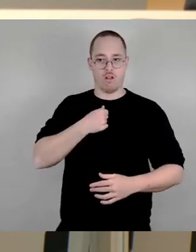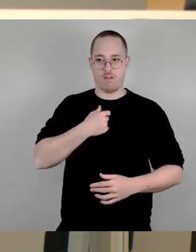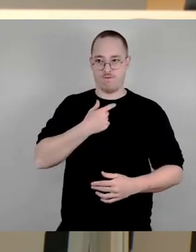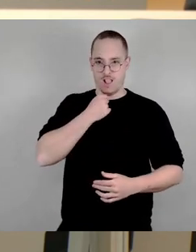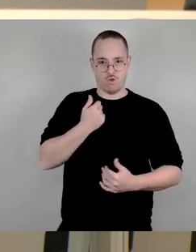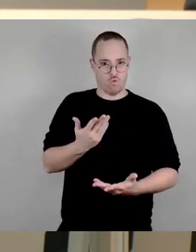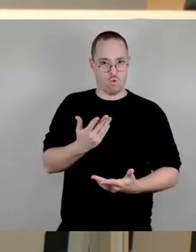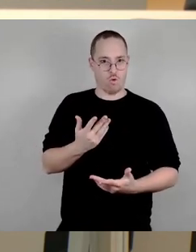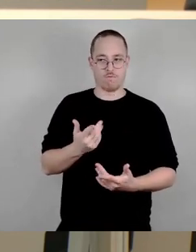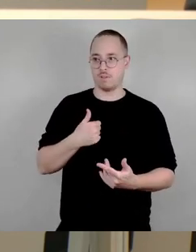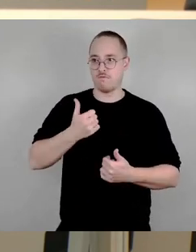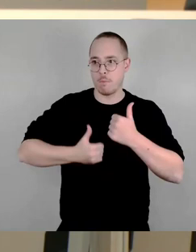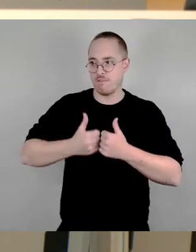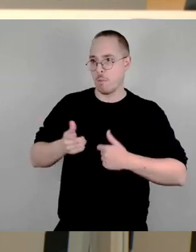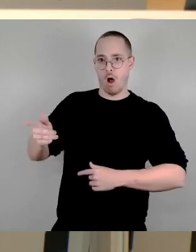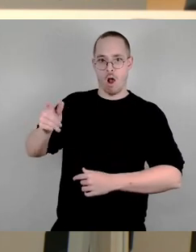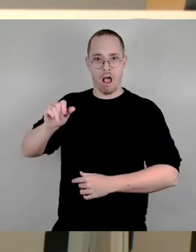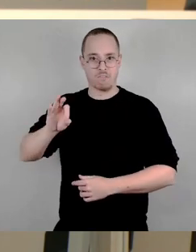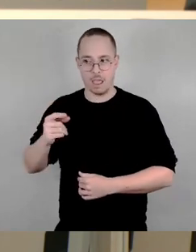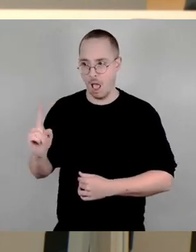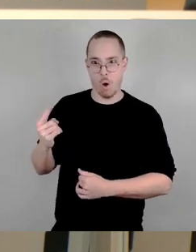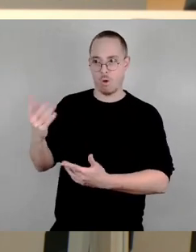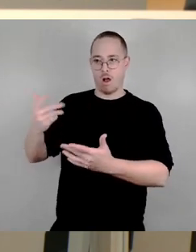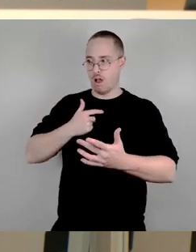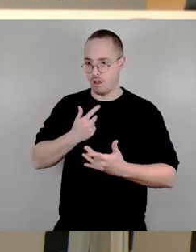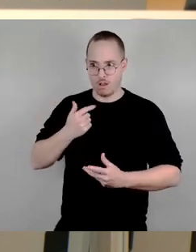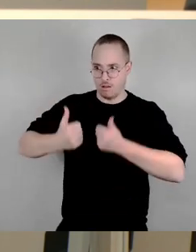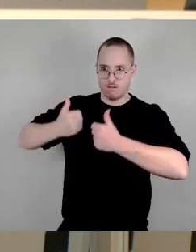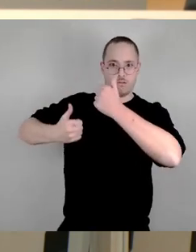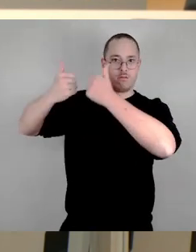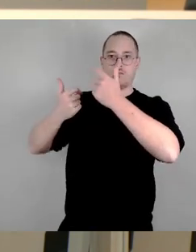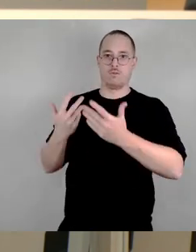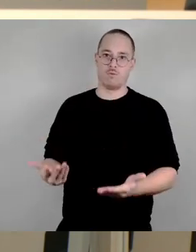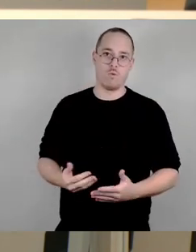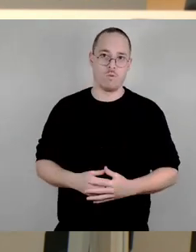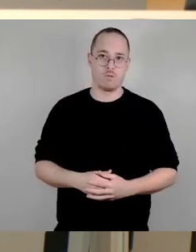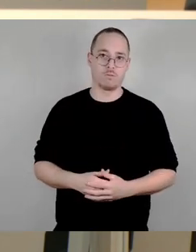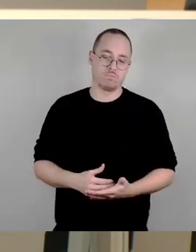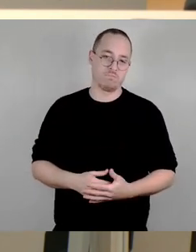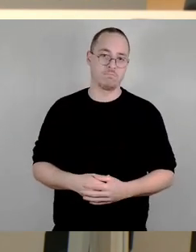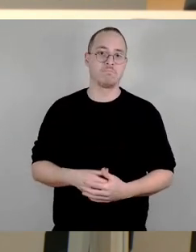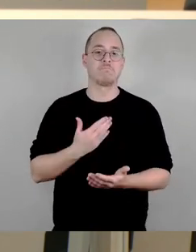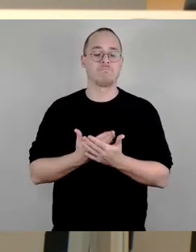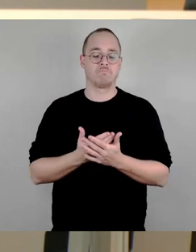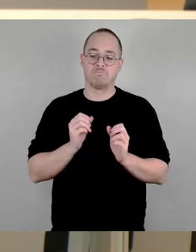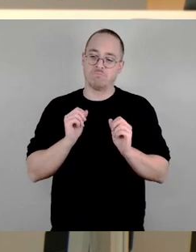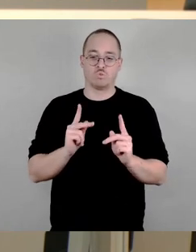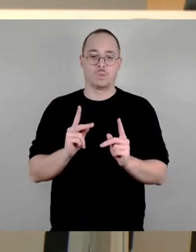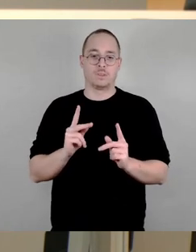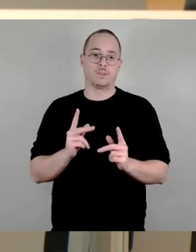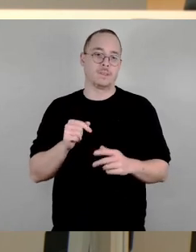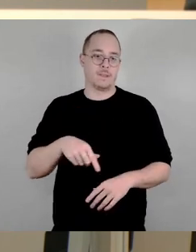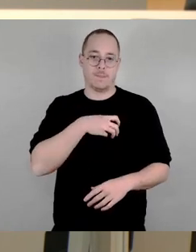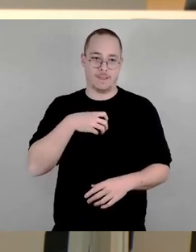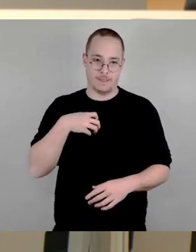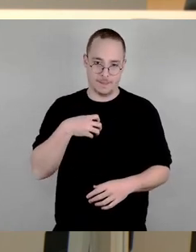Also zurück zu den einheimischen Widerwärtigkeiten, zurück zur Dresdner CDU, zurück zur Hauptstadt der konsensualen